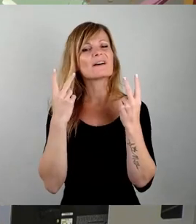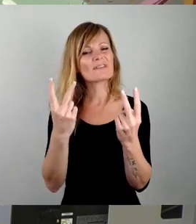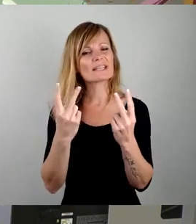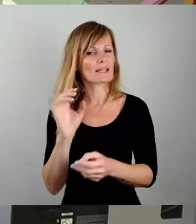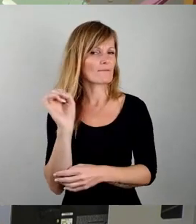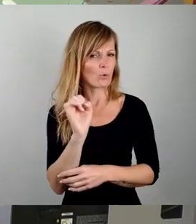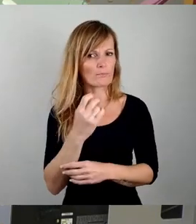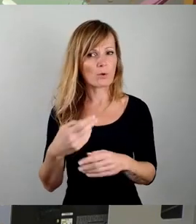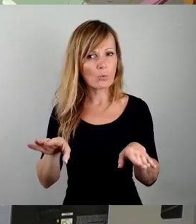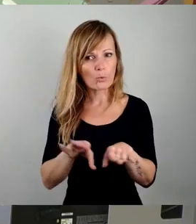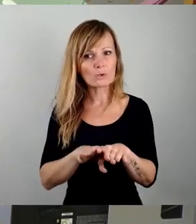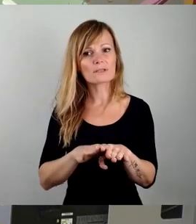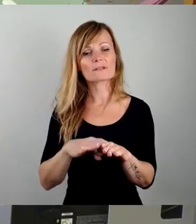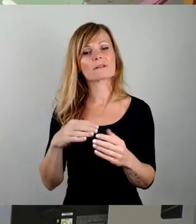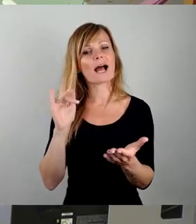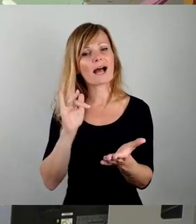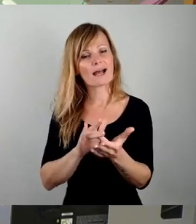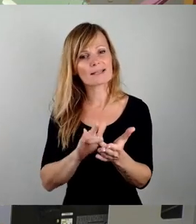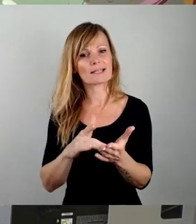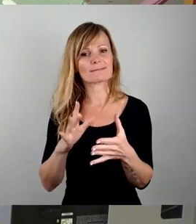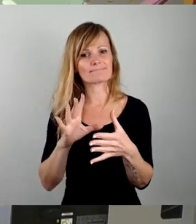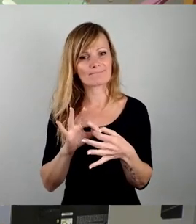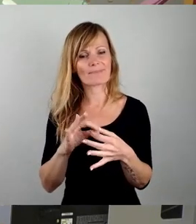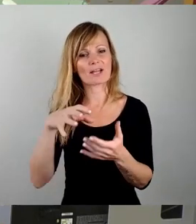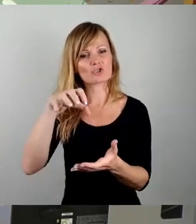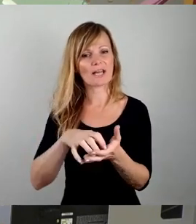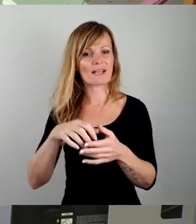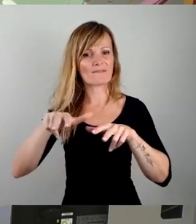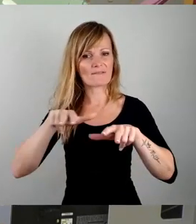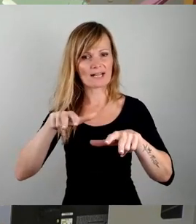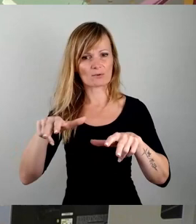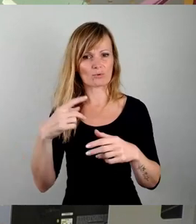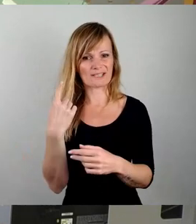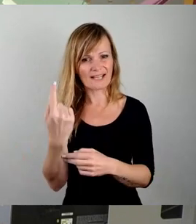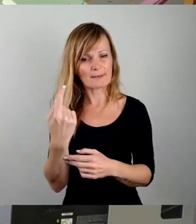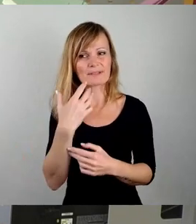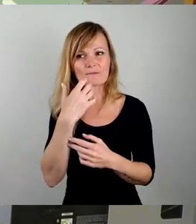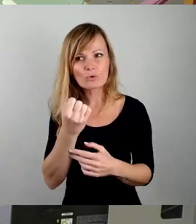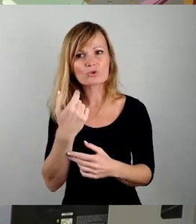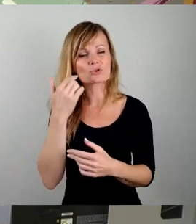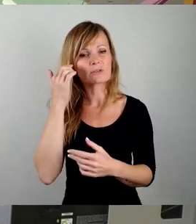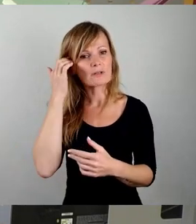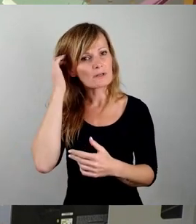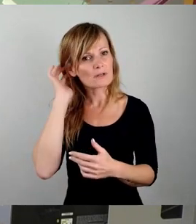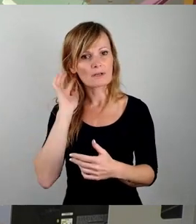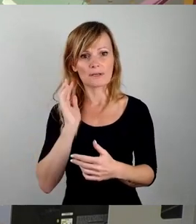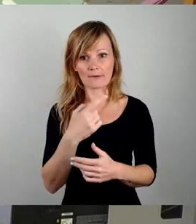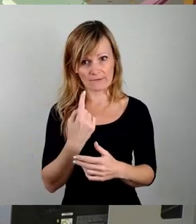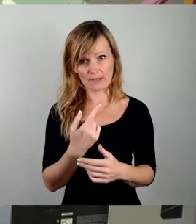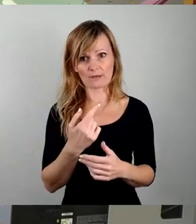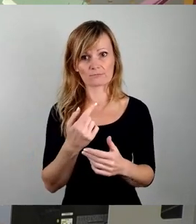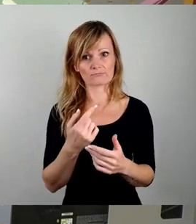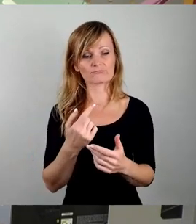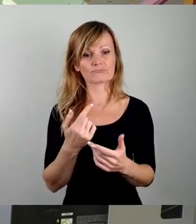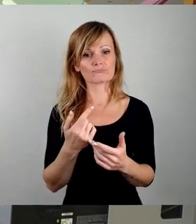Grundanliegen, was die Stadtverwaltung mit diesem Antrag verfolgt, bestätigen. Übrigens ein Anliegen, zu dem die